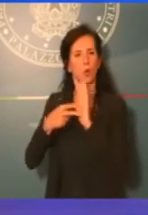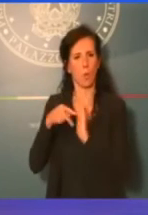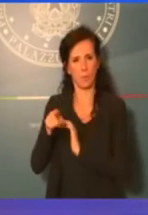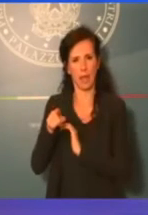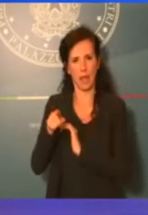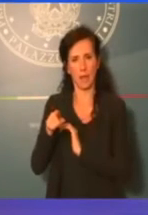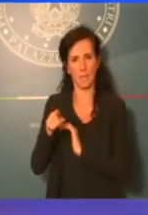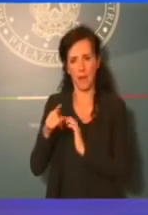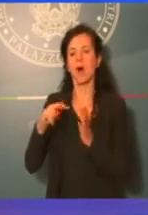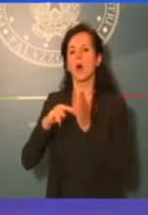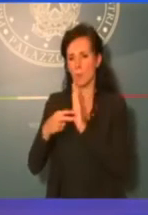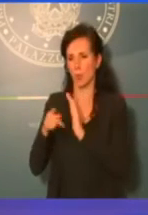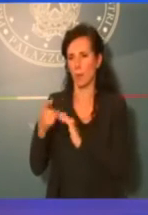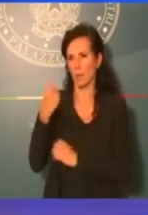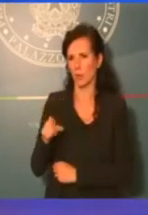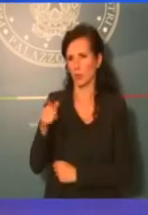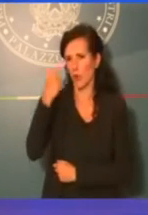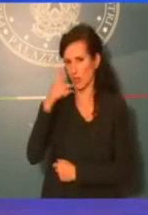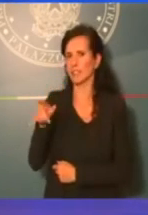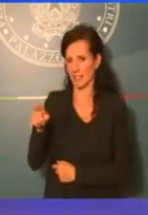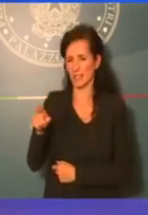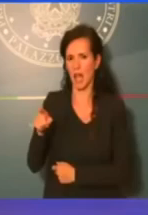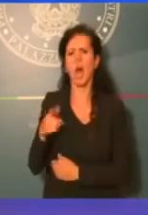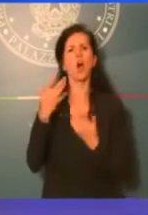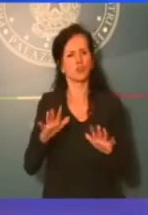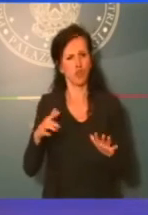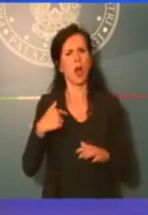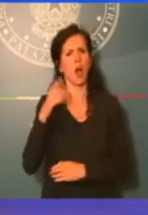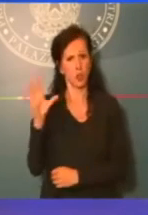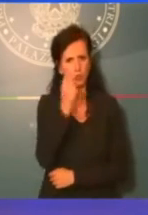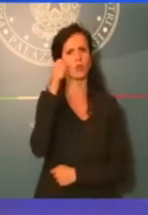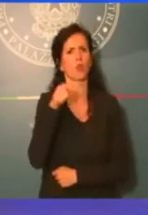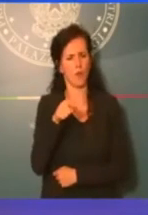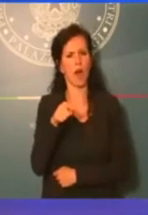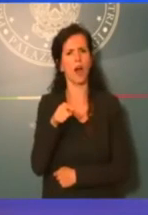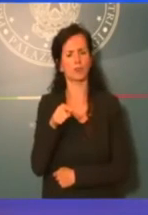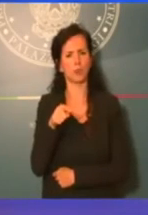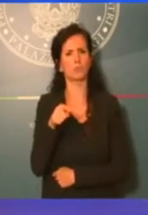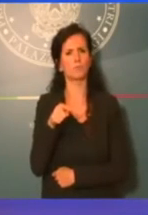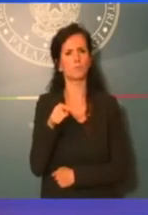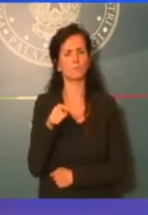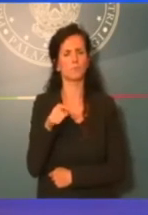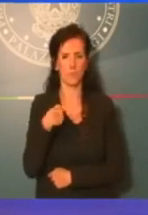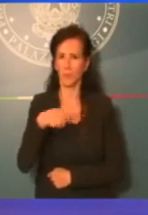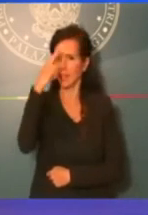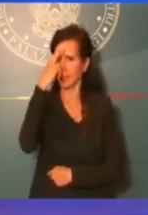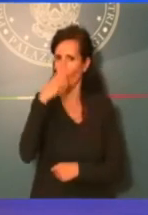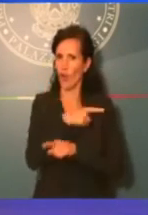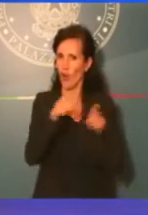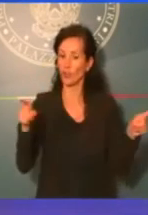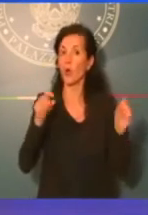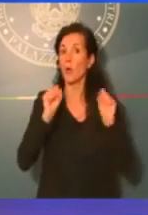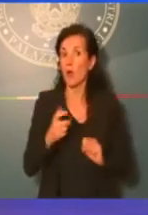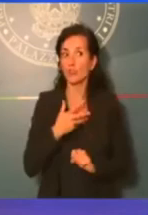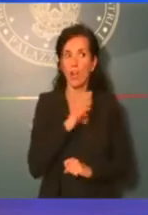marcia che hanno definito. Abbiamo individuato nel frattempo, lo ricordo perché evidentemente qui sono distrazioni, abbiamo